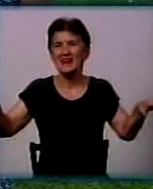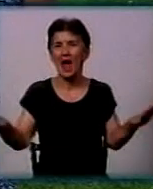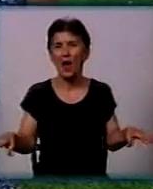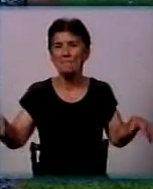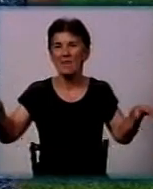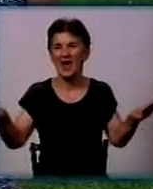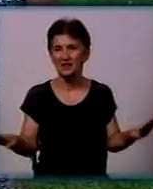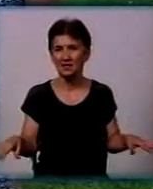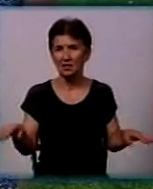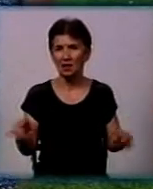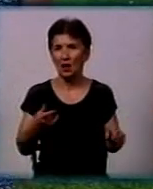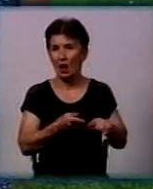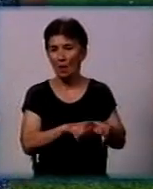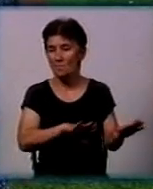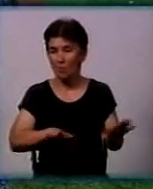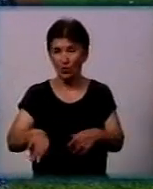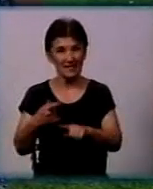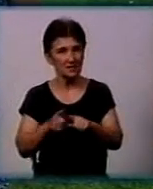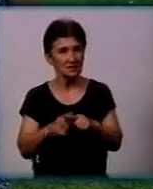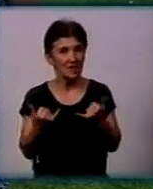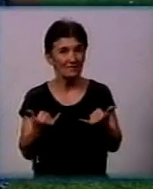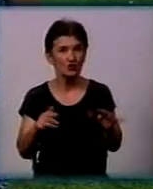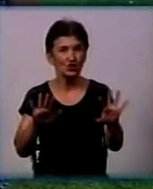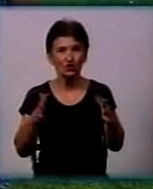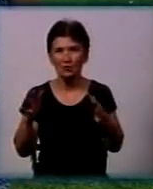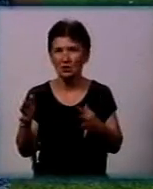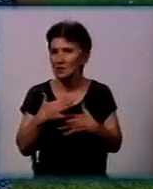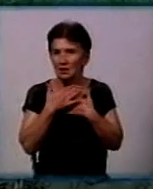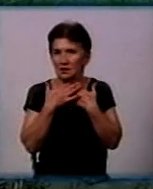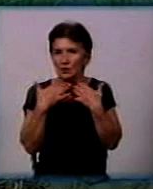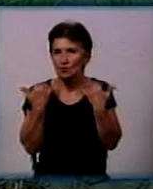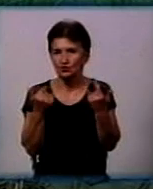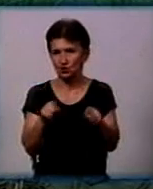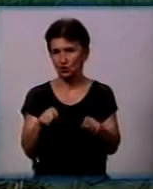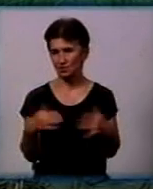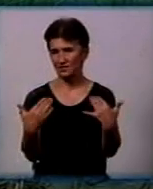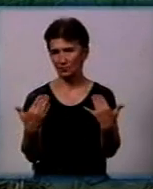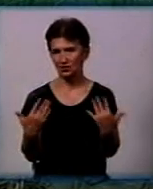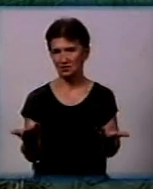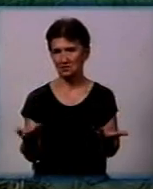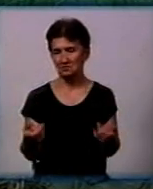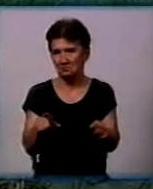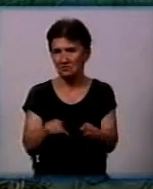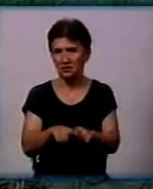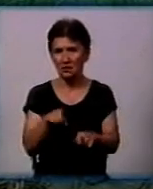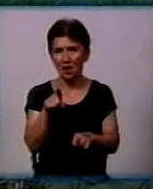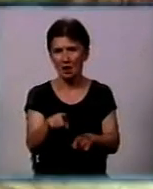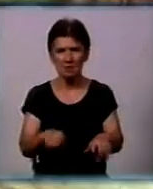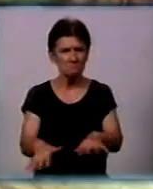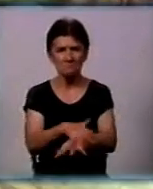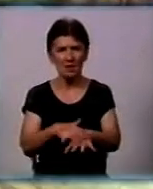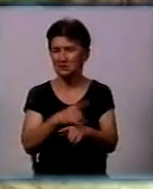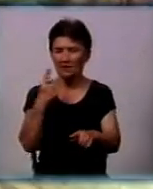І після сьогоднішньої події тепер не хочеться відпочивати тут. Така масова загибель риби на річці відбулася